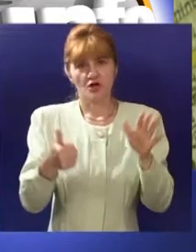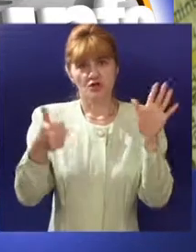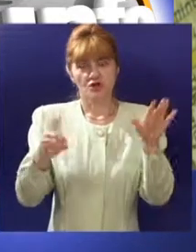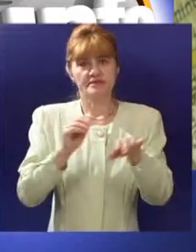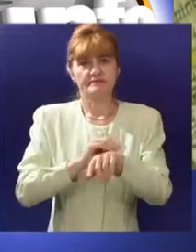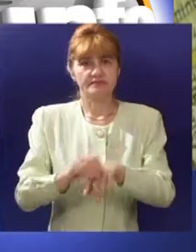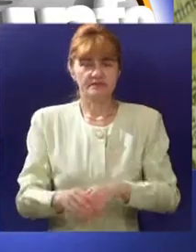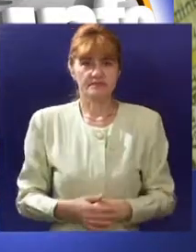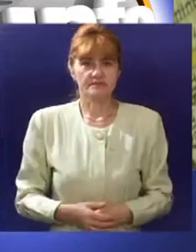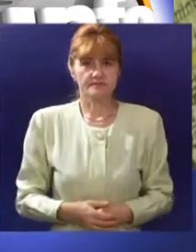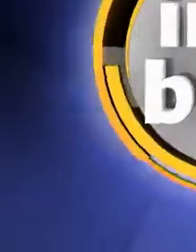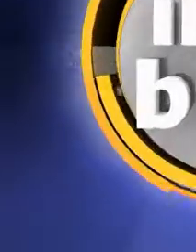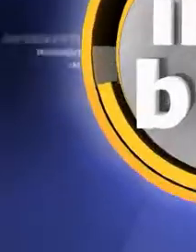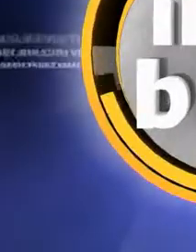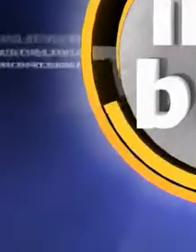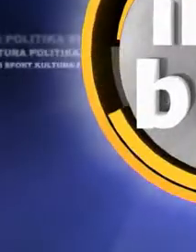šest meseci